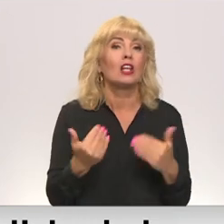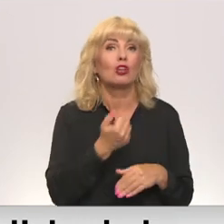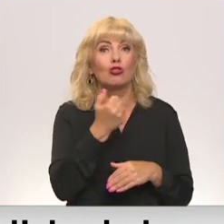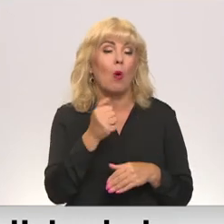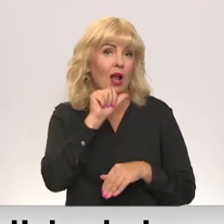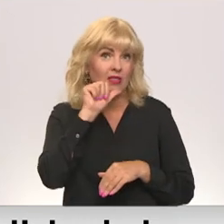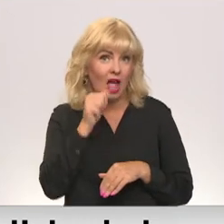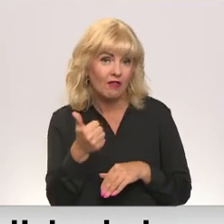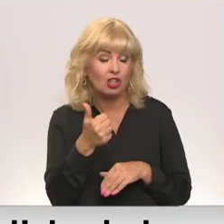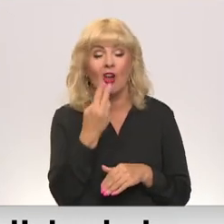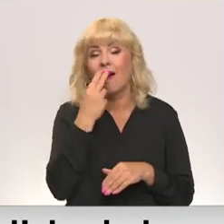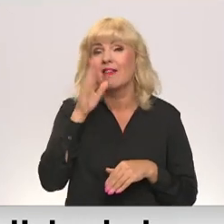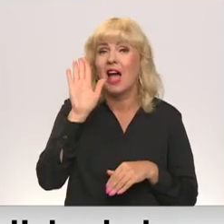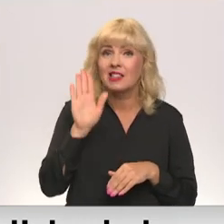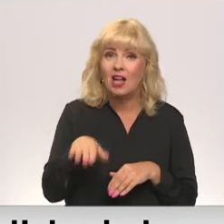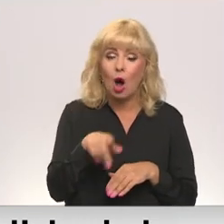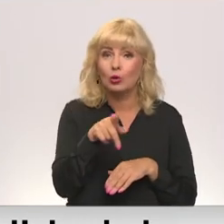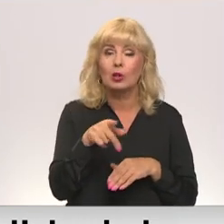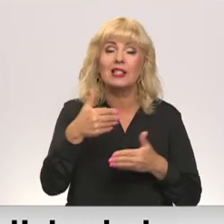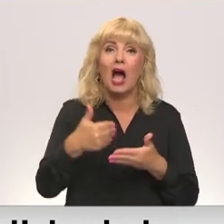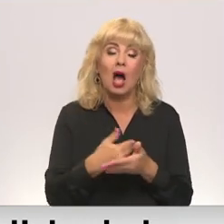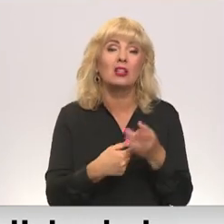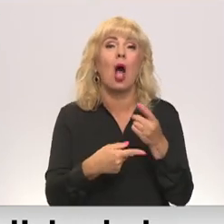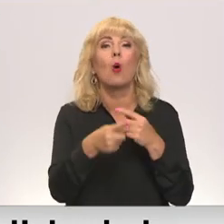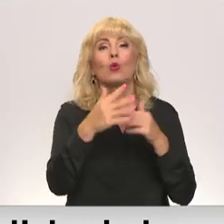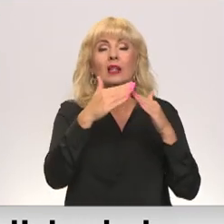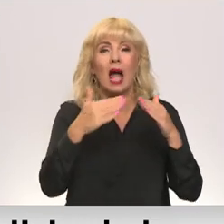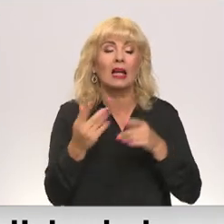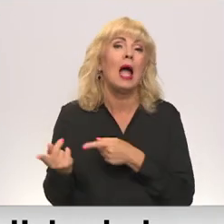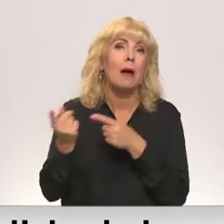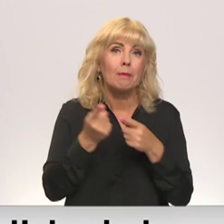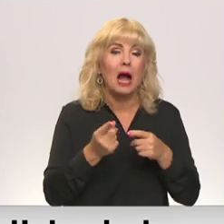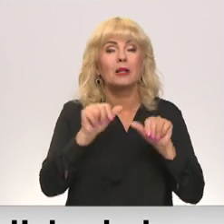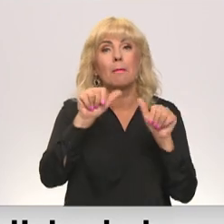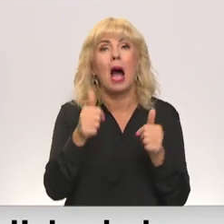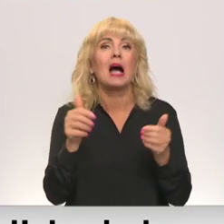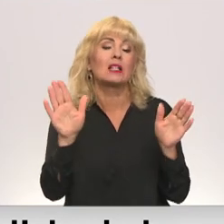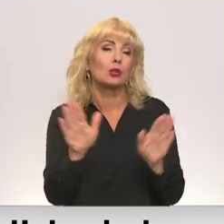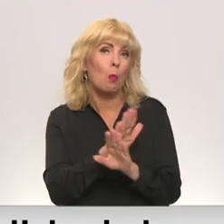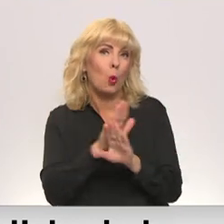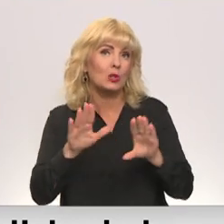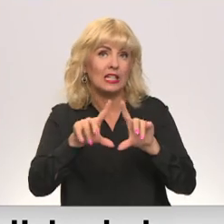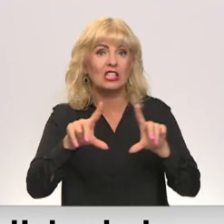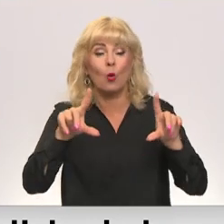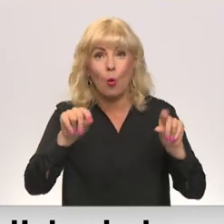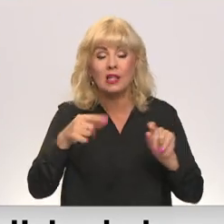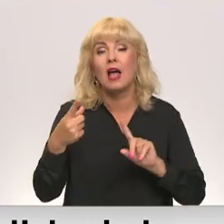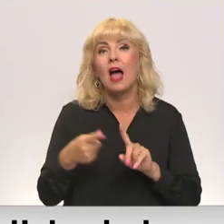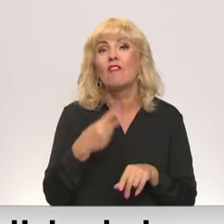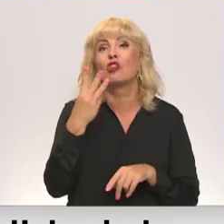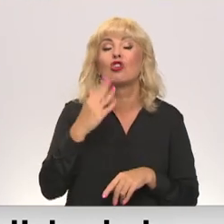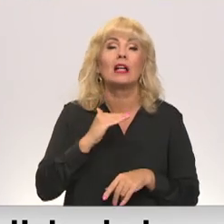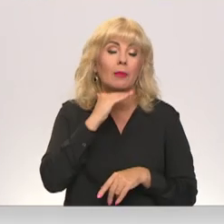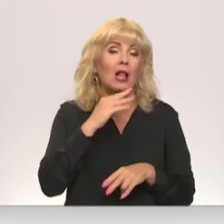nevarēšot, neraugoties uz to, ka uz atjaunotu ēku pārcelt arī mākslas un mūzikas skolu. Mums ir vēl četrām